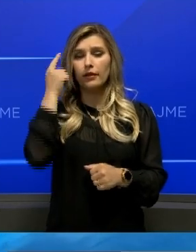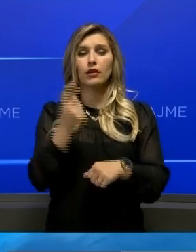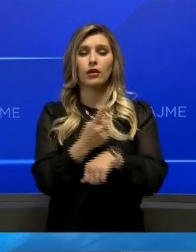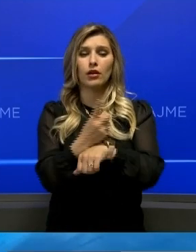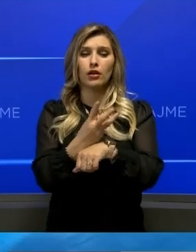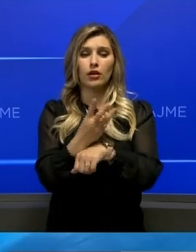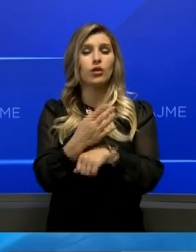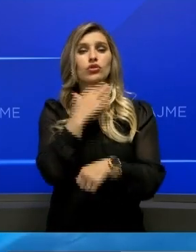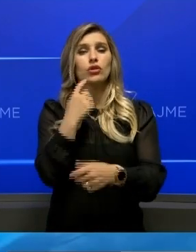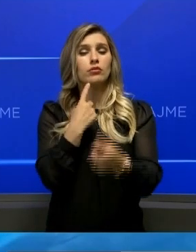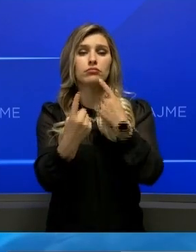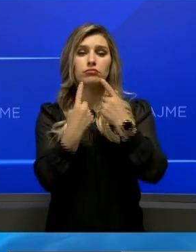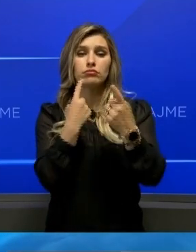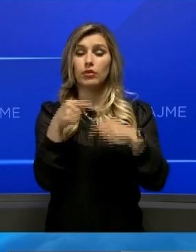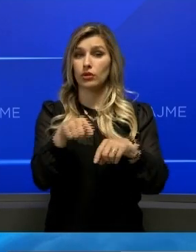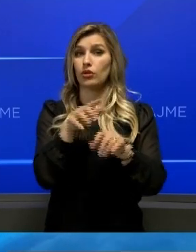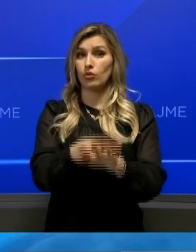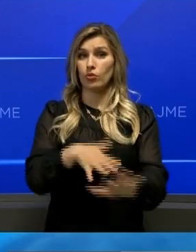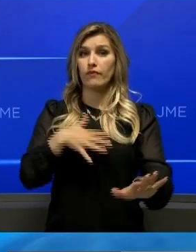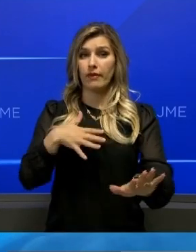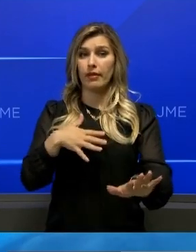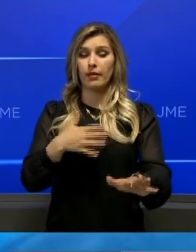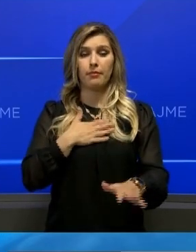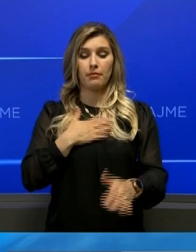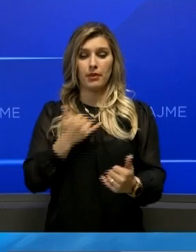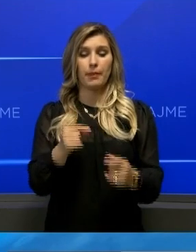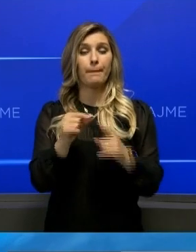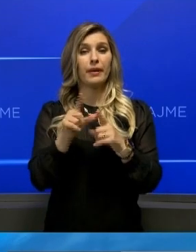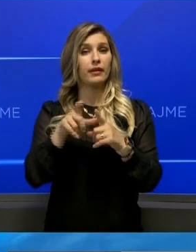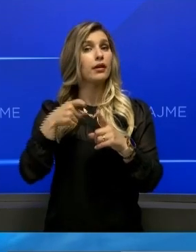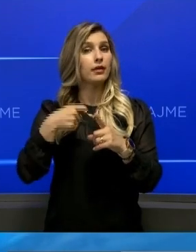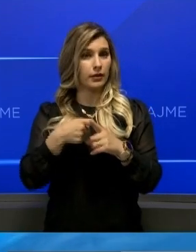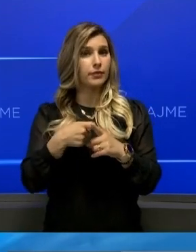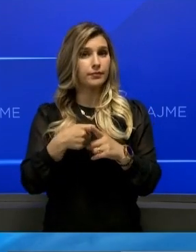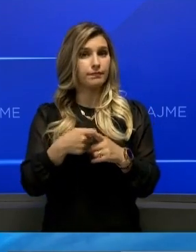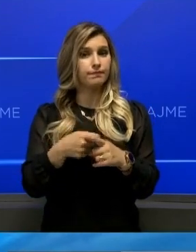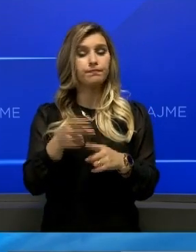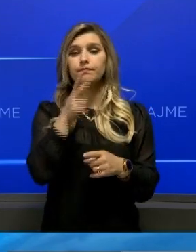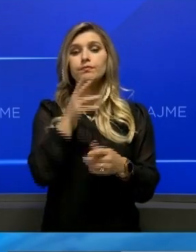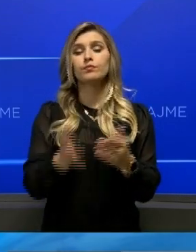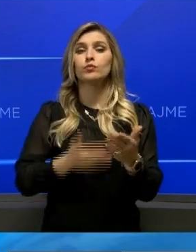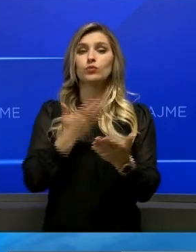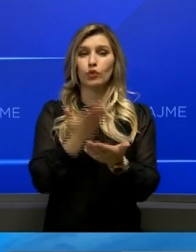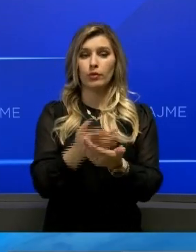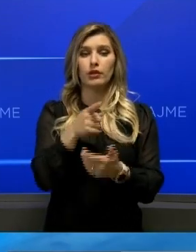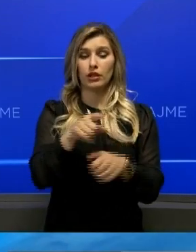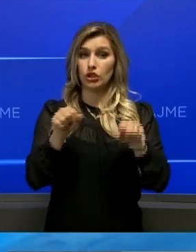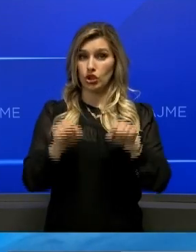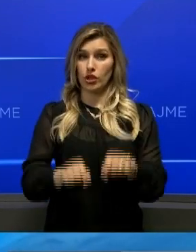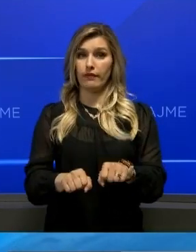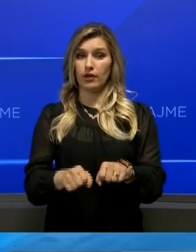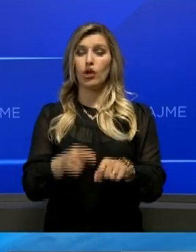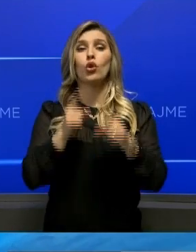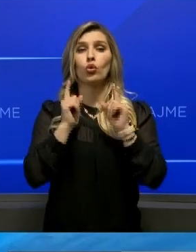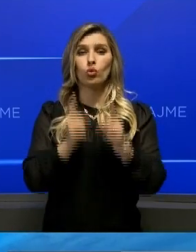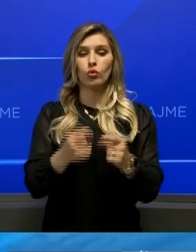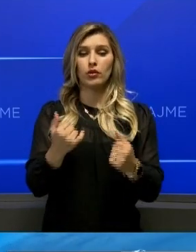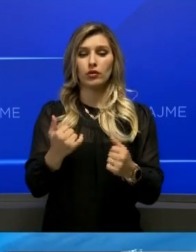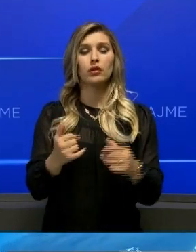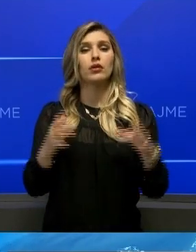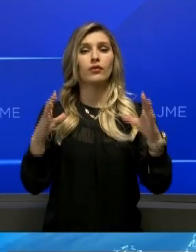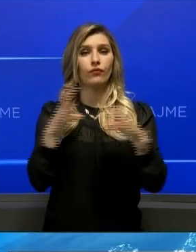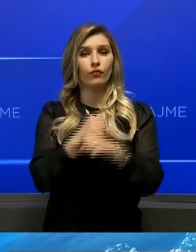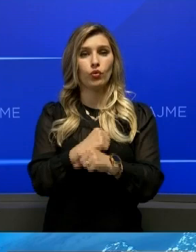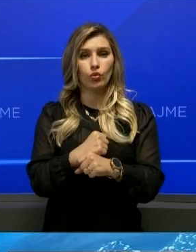orë është në kuvent, ne i sot si Grup Parlamentari Partis Demokratiket Kosovës propozuam që kjo qeveri ti jap fund një